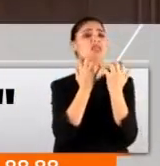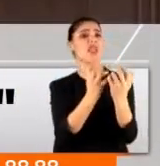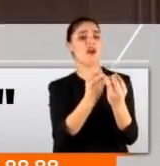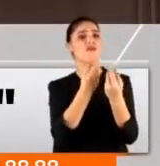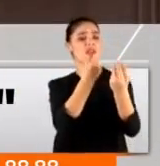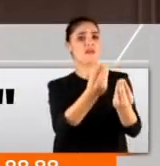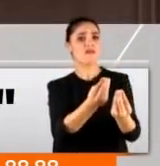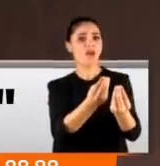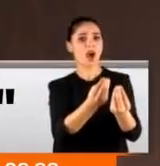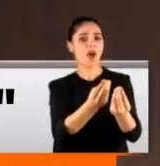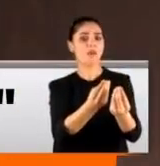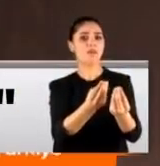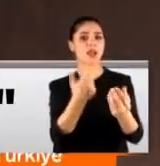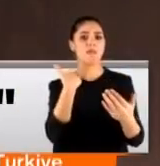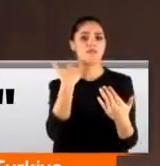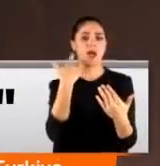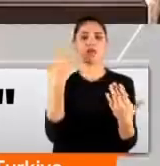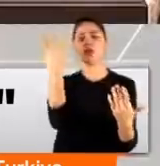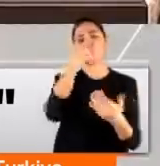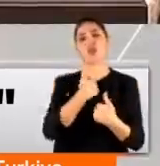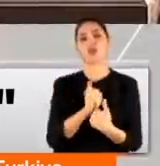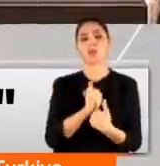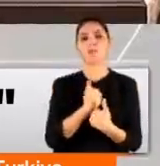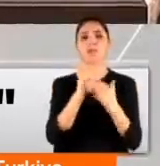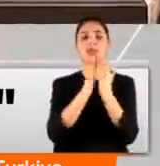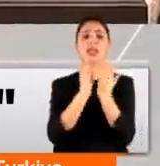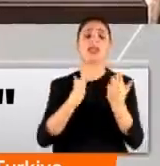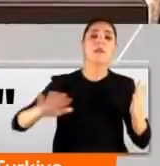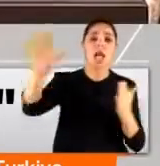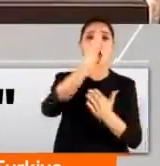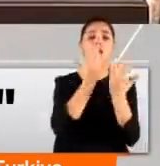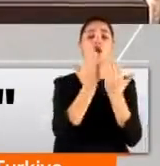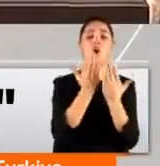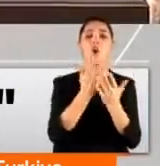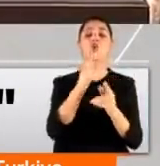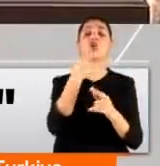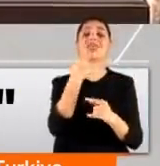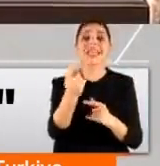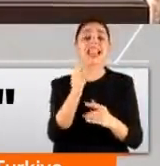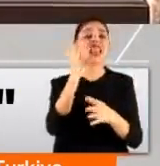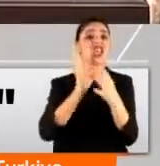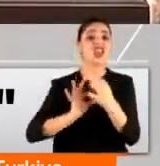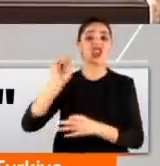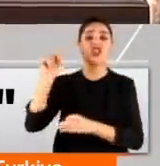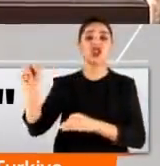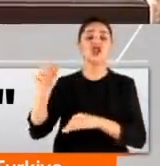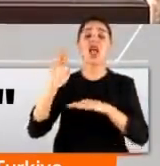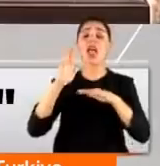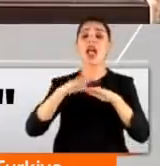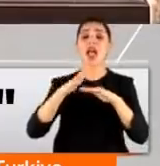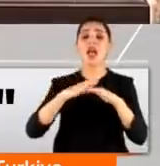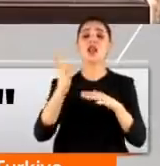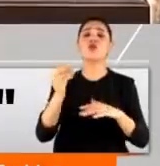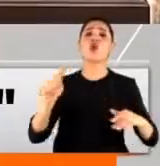edilmesi hakikaten. Hakikaten beni rencide etmiştir. Kitabını herkesin okusun dediği kişi elinde binlerce